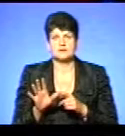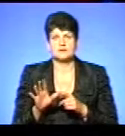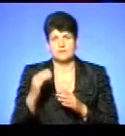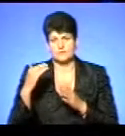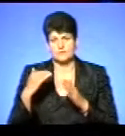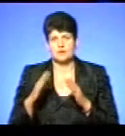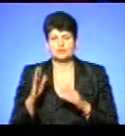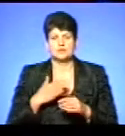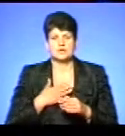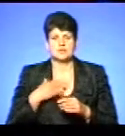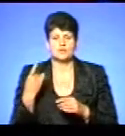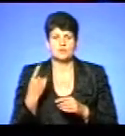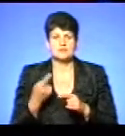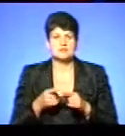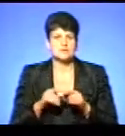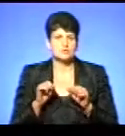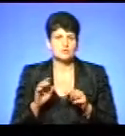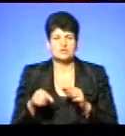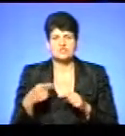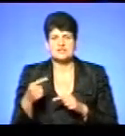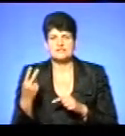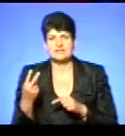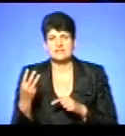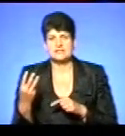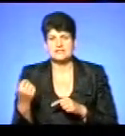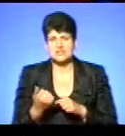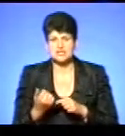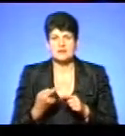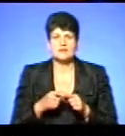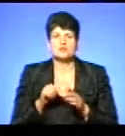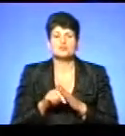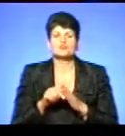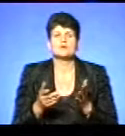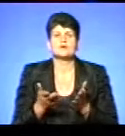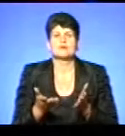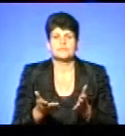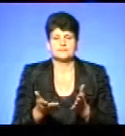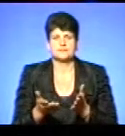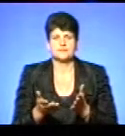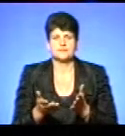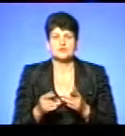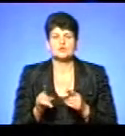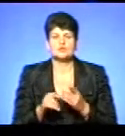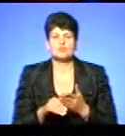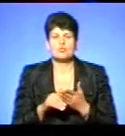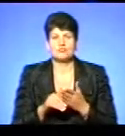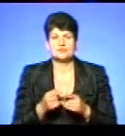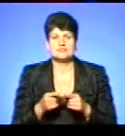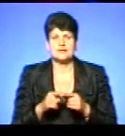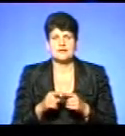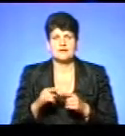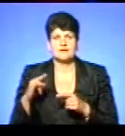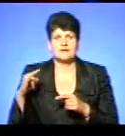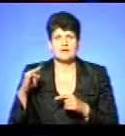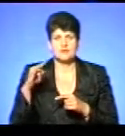область в тій кампанії. Це буде можливо через два, можливо через три тижні. Але суть, яка полягає в тому, що при допомогі з авіаційної техніки,